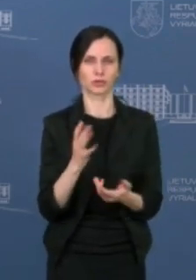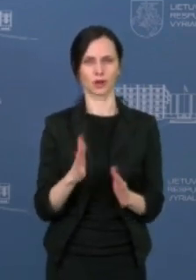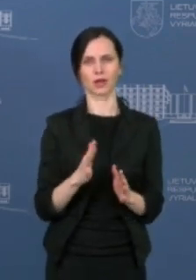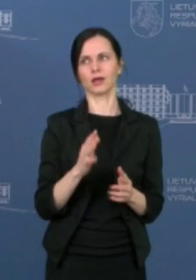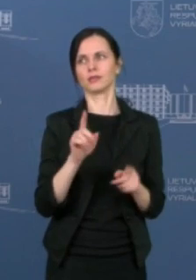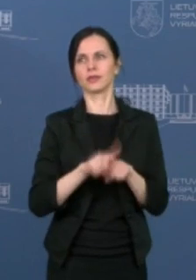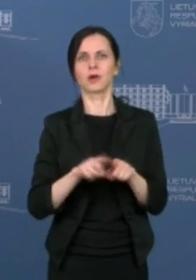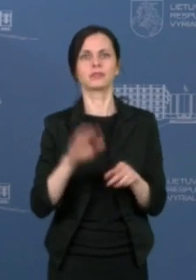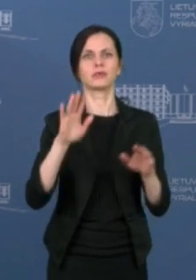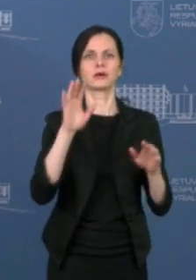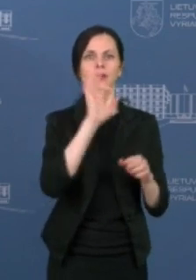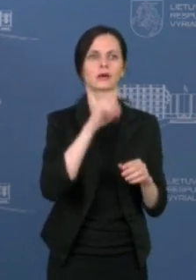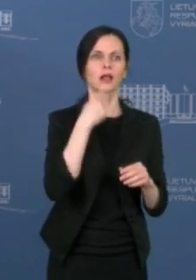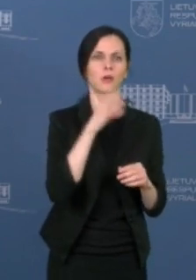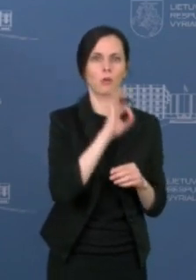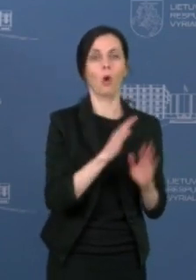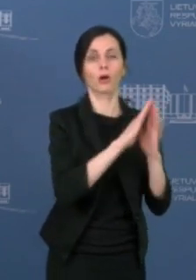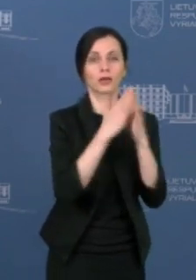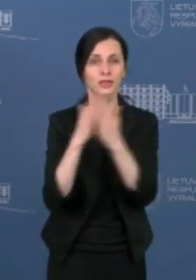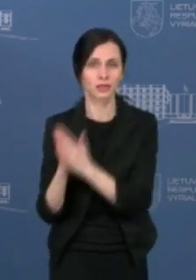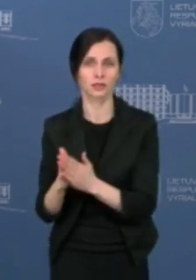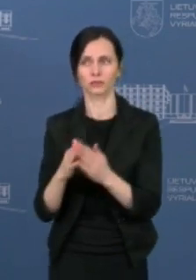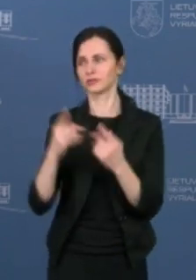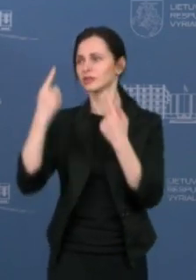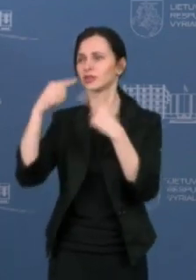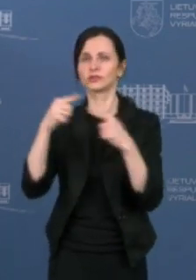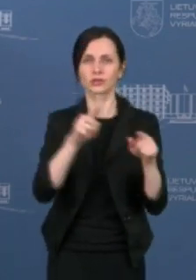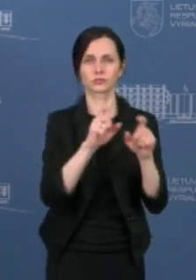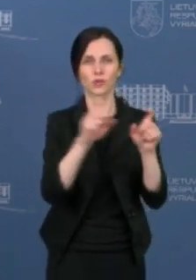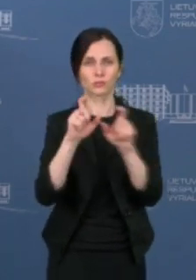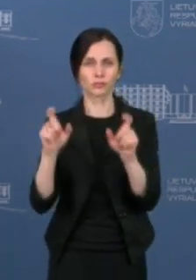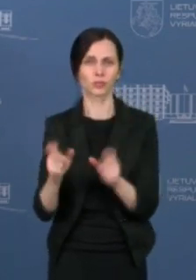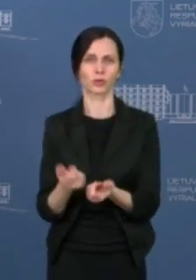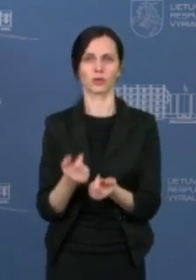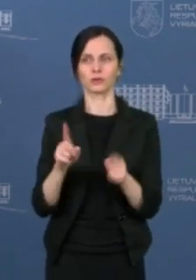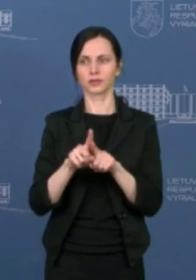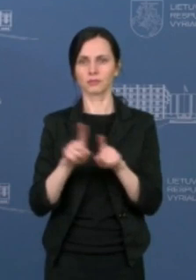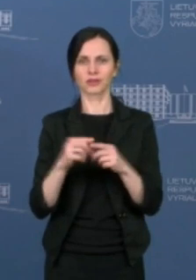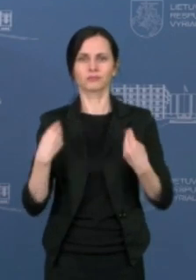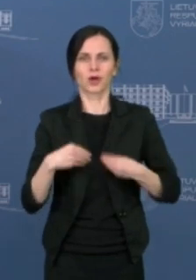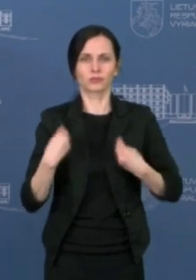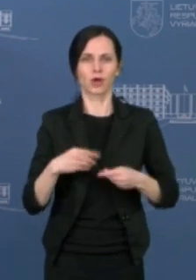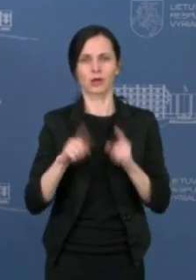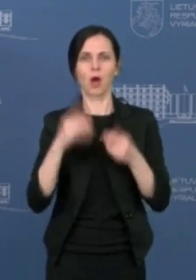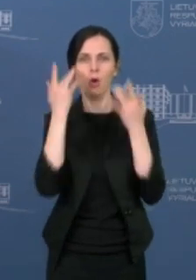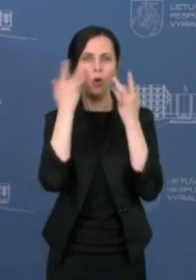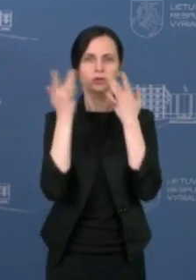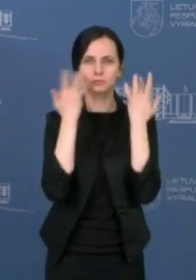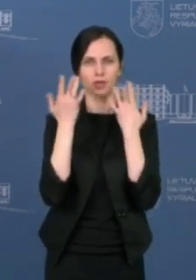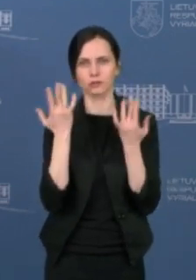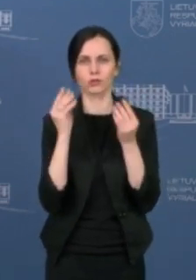knygynus, ir apie įvairias kitas parduotuvės, nedidelės gal ir drabužių, ir kosmetikos